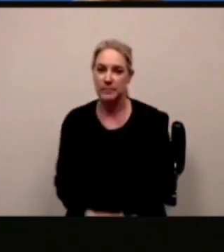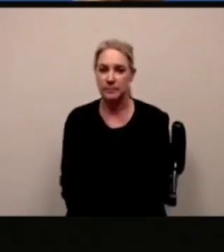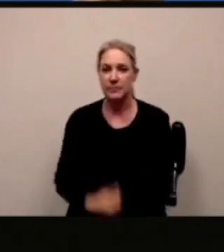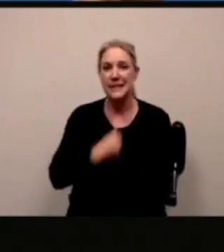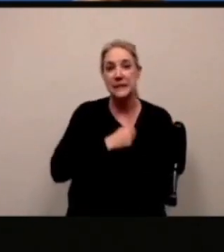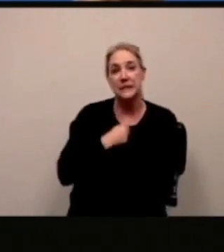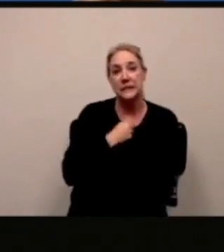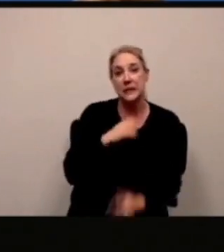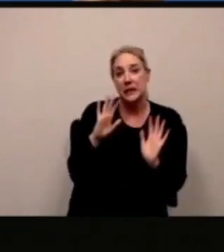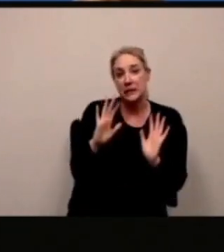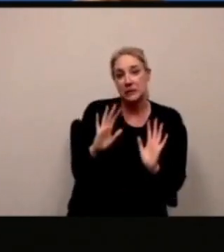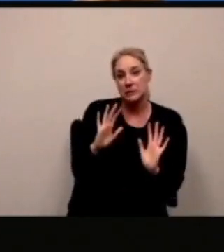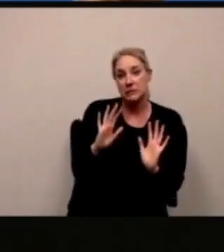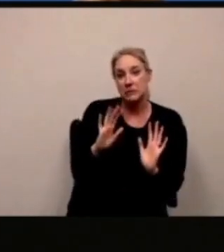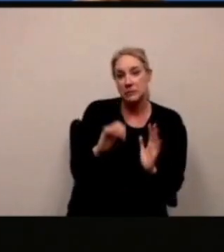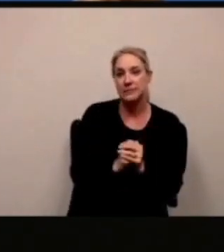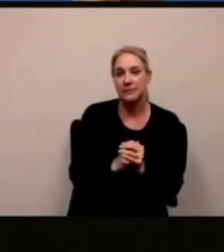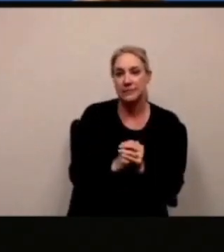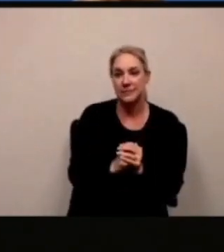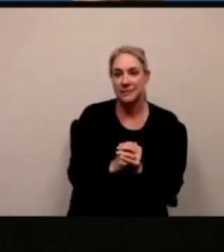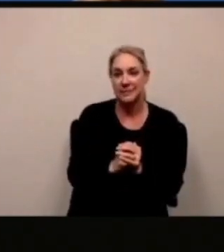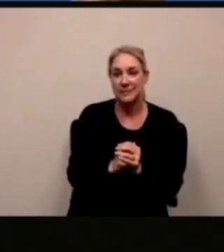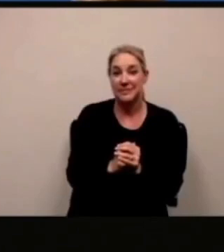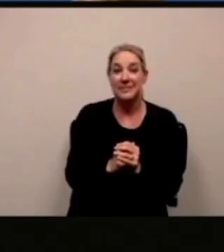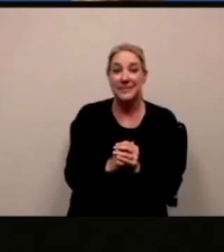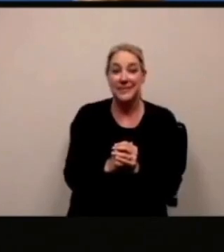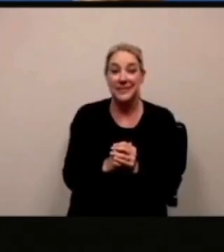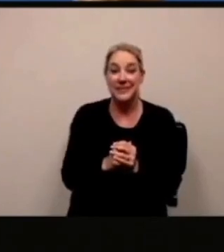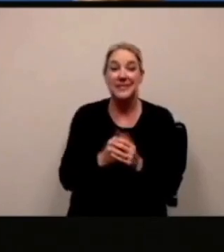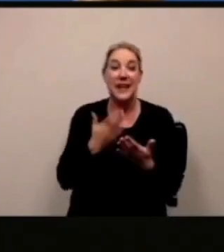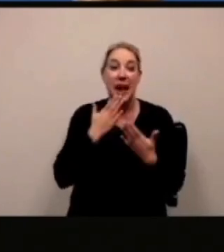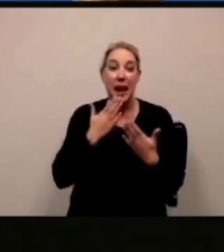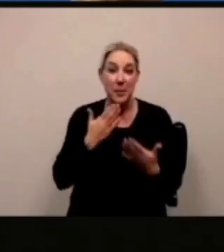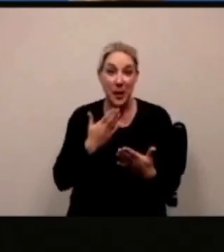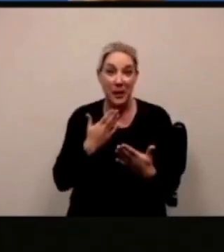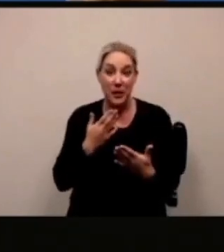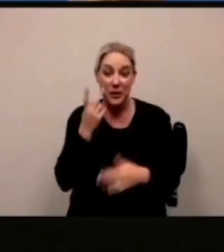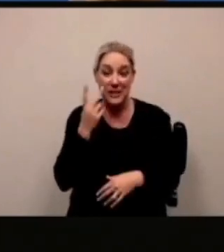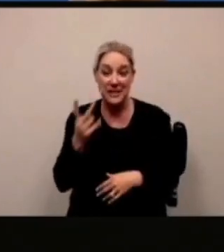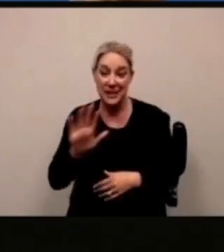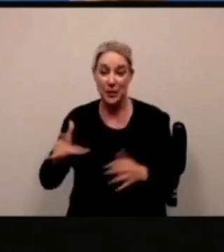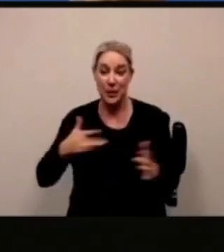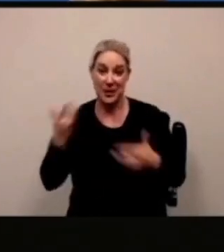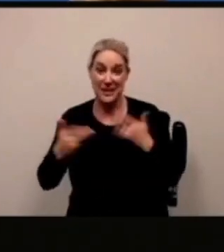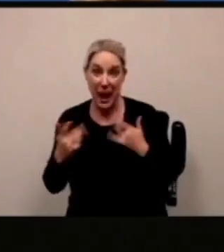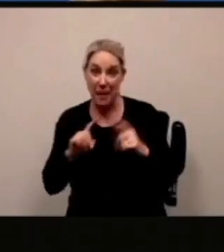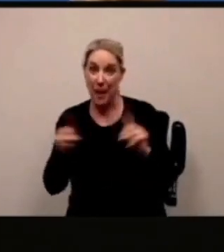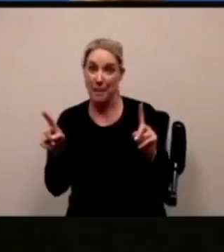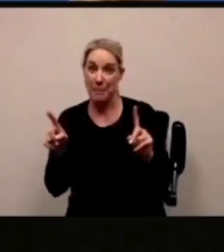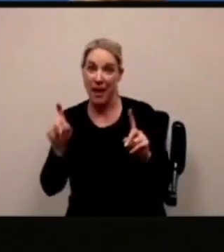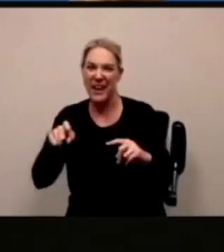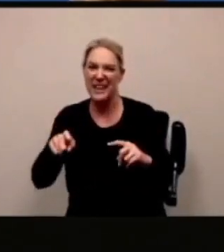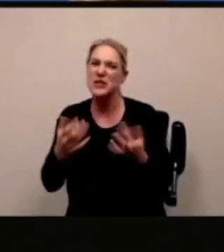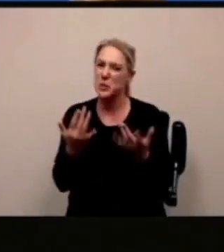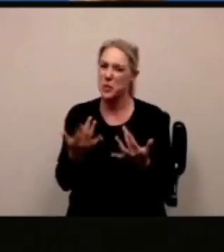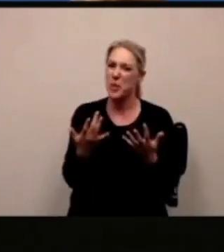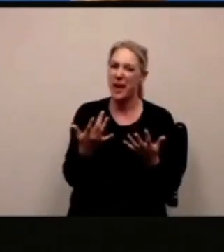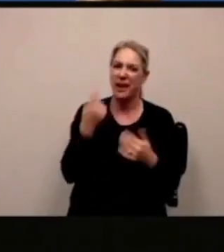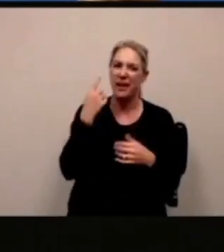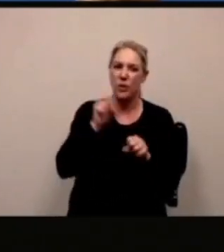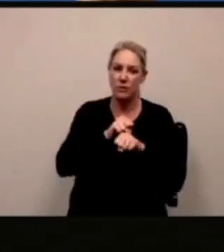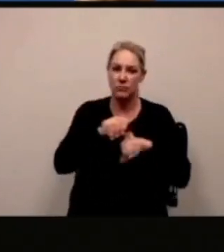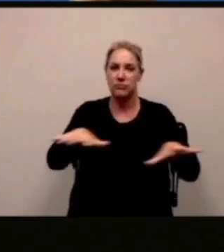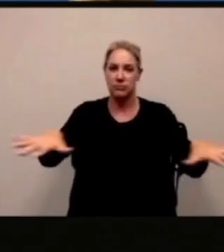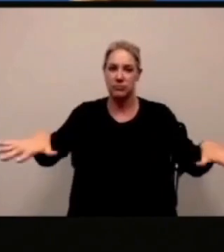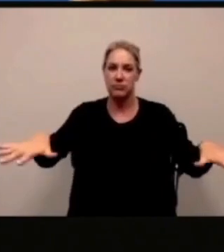daremo la nuova versione sicuramente domani faremo una nuova versione per togliere questi errori mi scusate per questo per